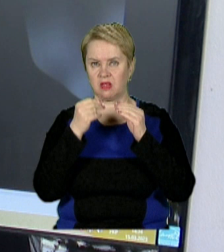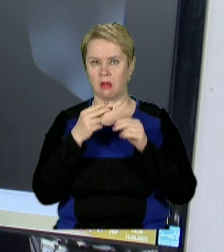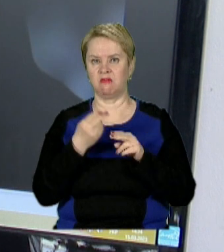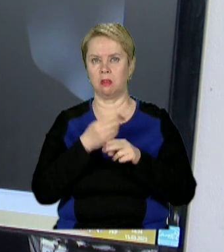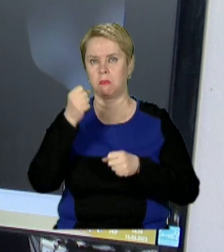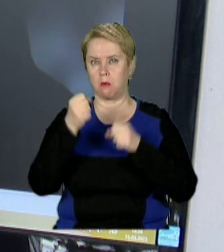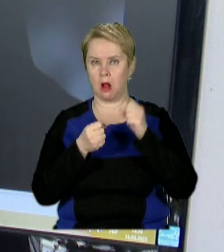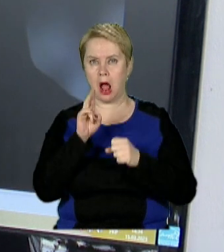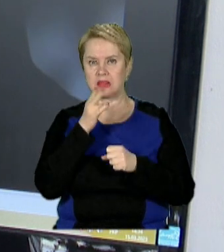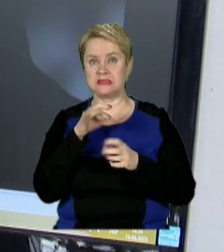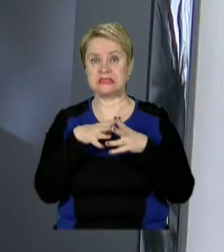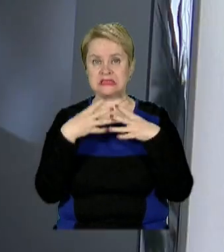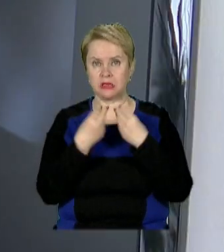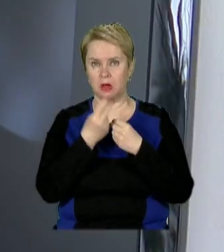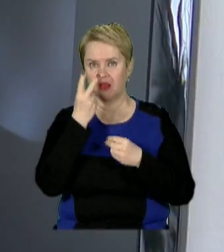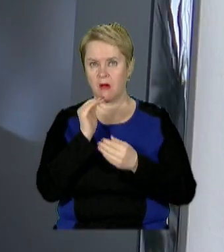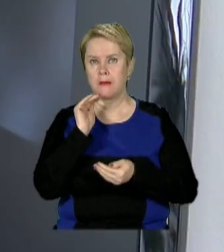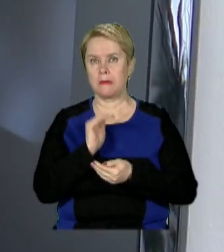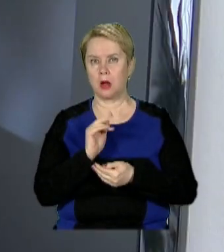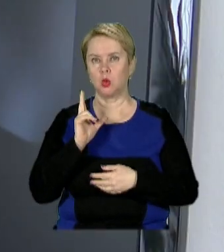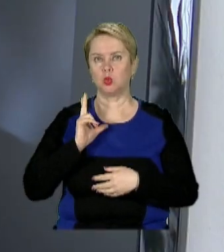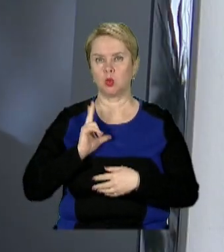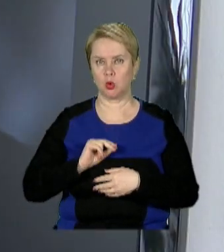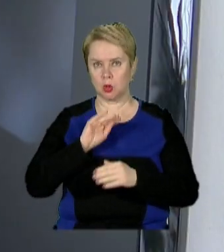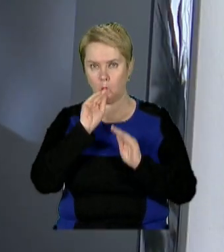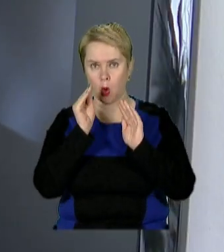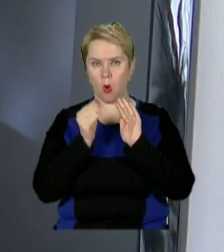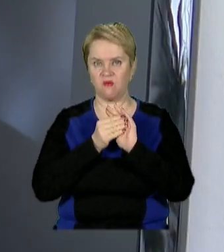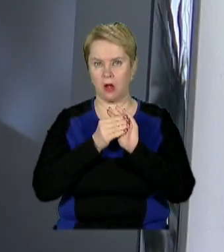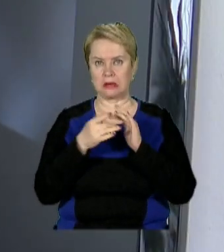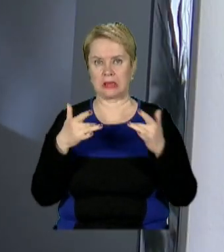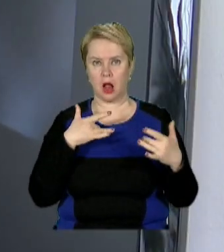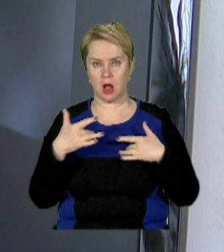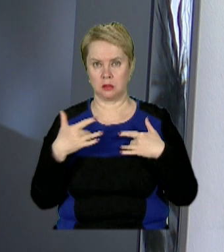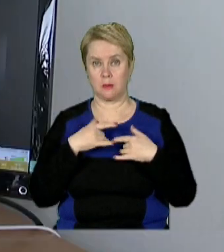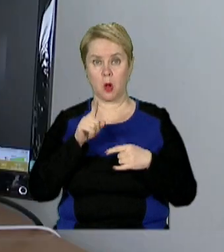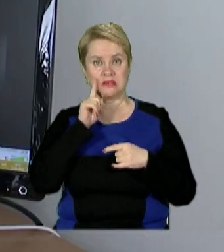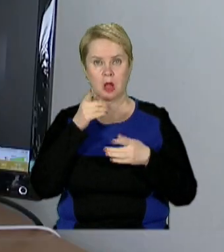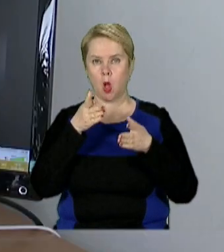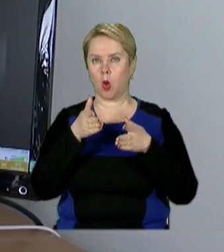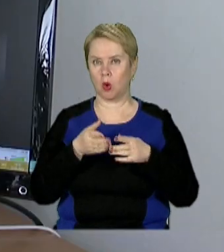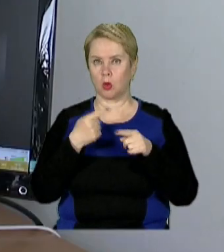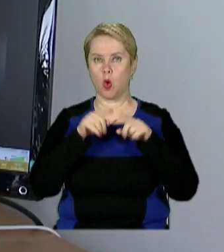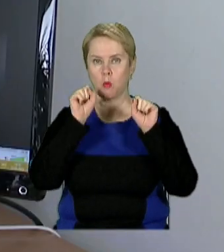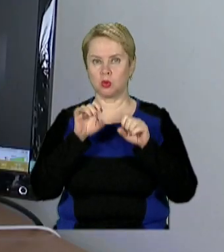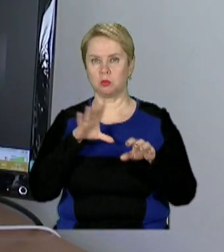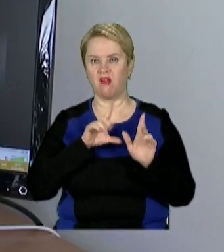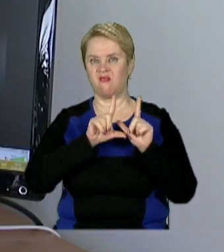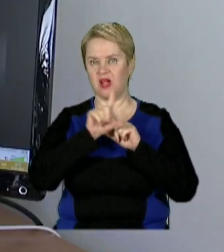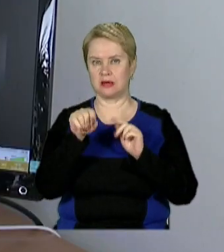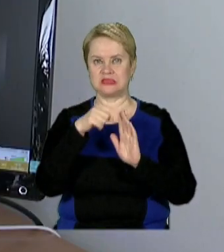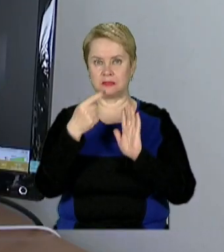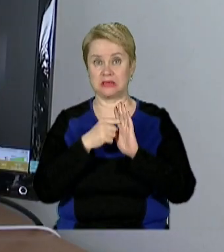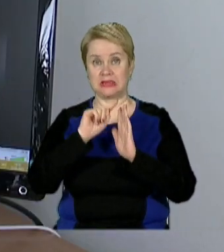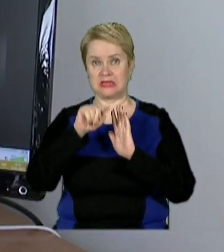бомбардувань Анастасія з сім'єю та двома маленькими доночками ховалися у драмтеатрі. Про зелений коридор, яким можна було виїхати з